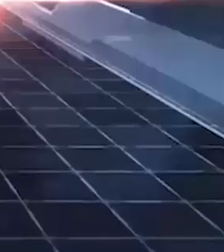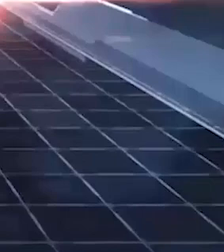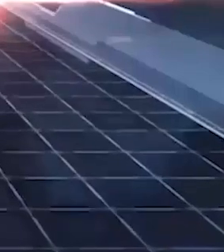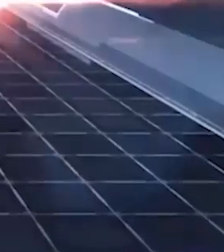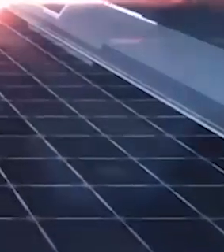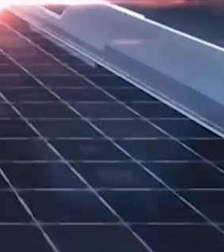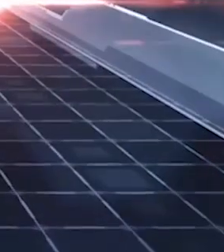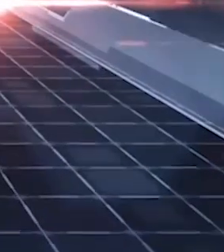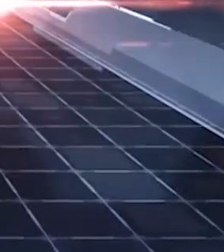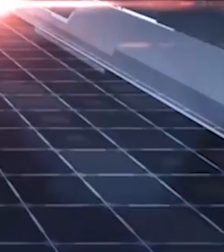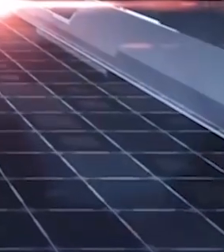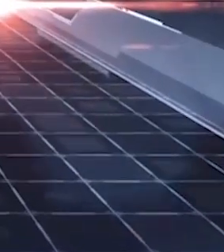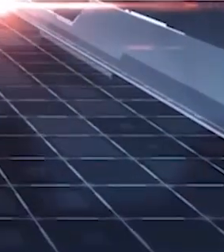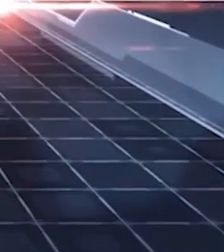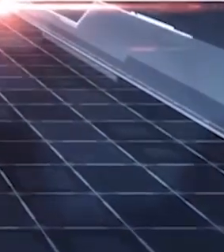Top 10